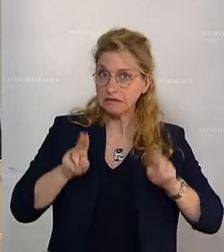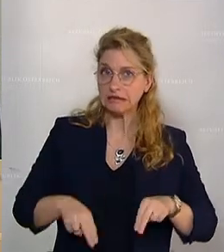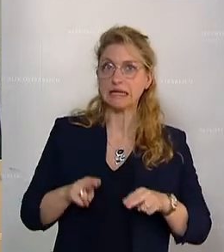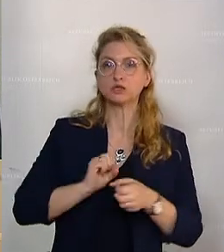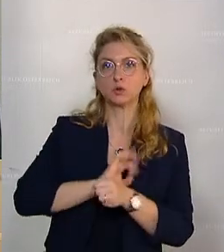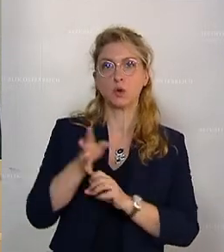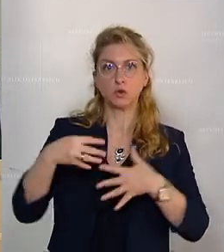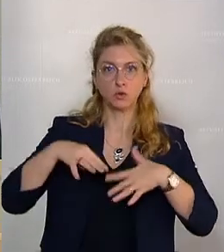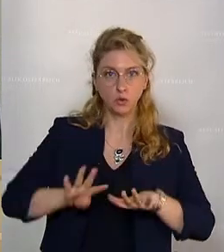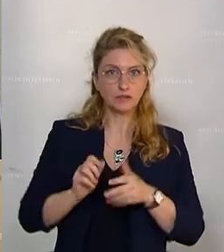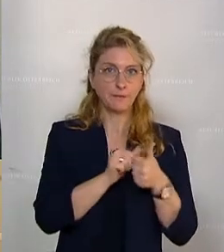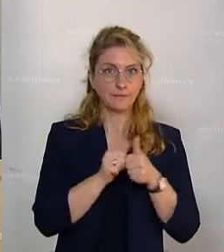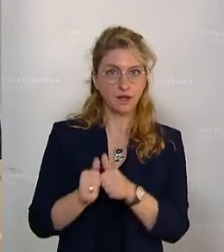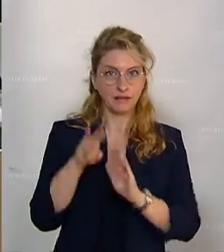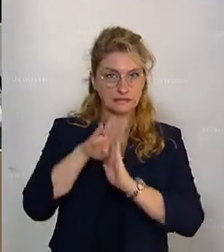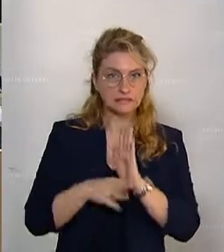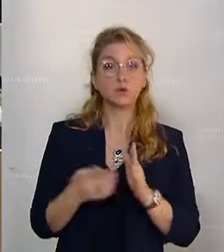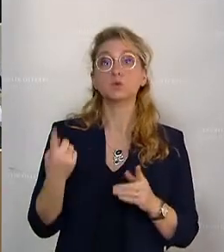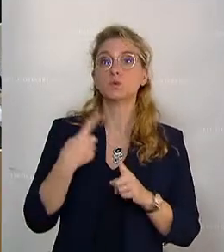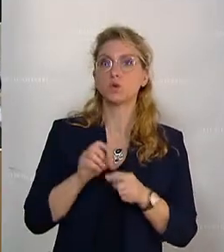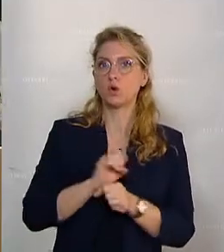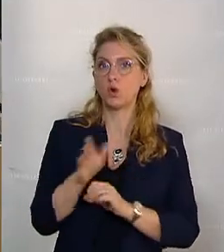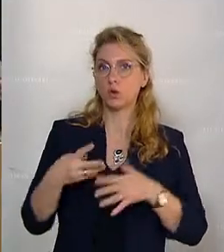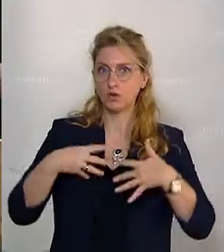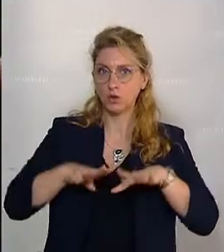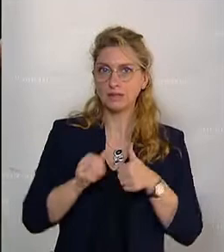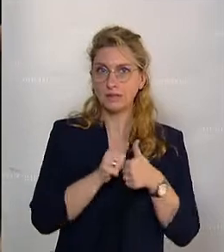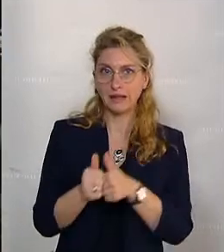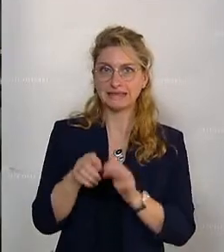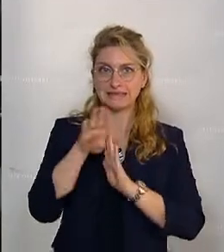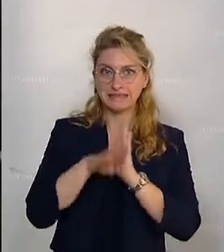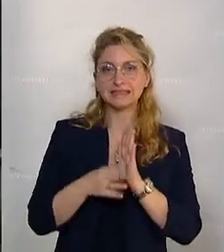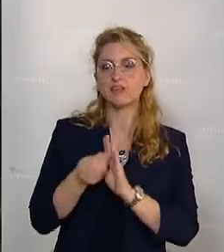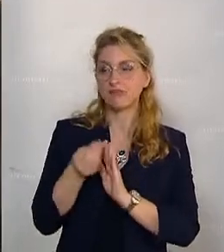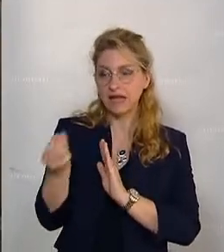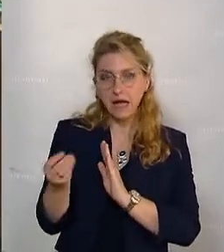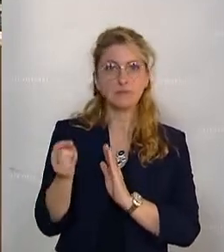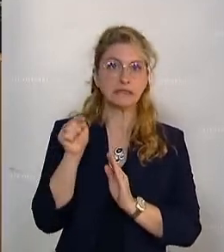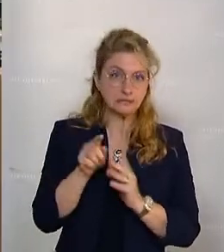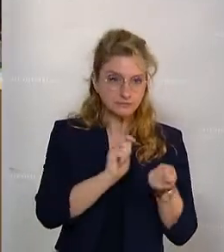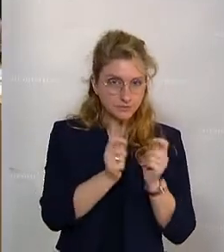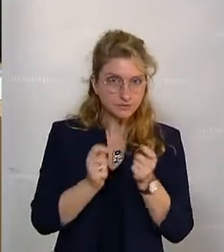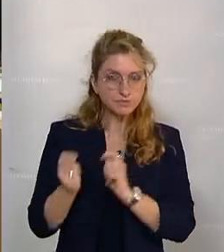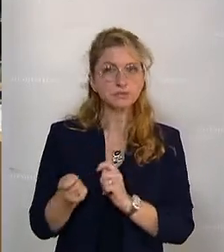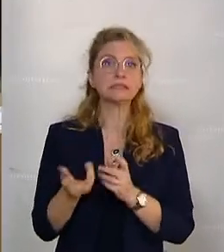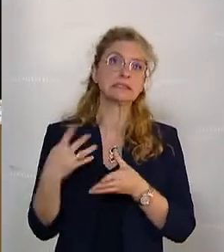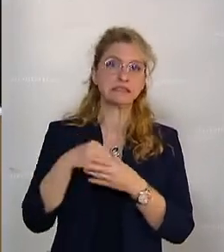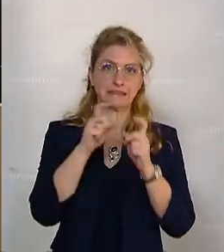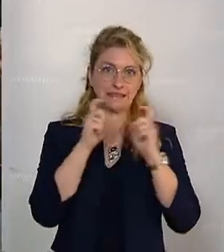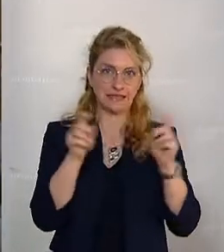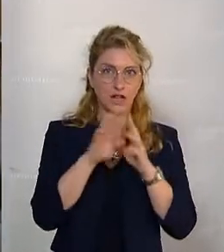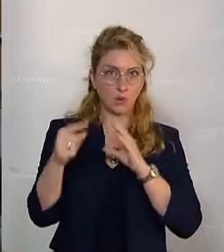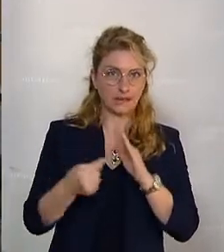Covid-19-Begleitgesetz und das Covid-19-Begleitgesetz Vergabe geändert werden, samt Titel und Eingang in